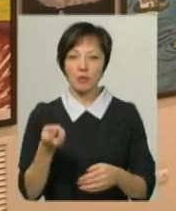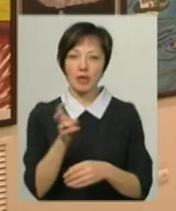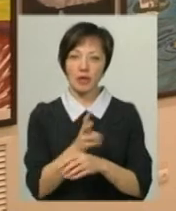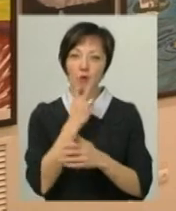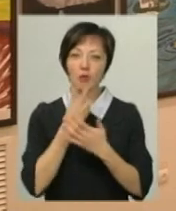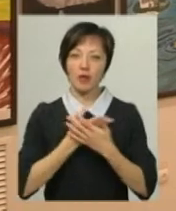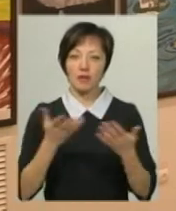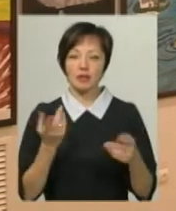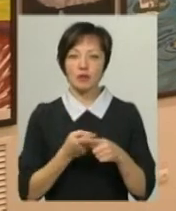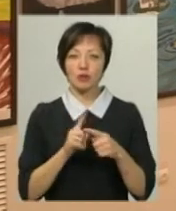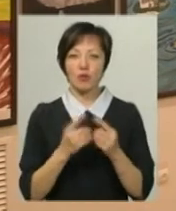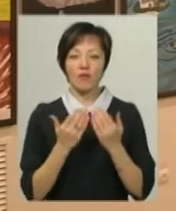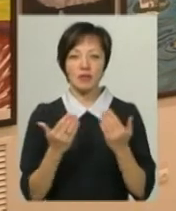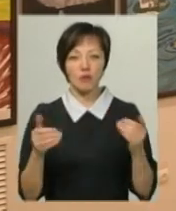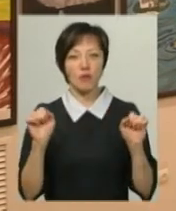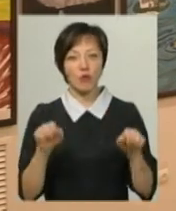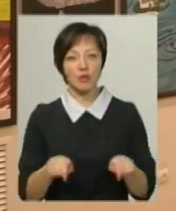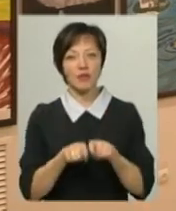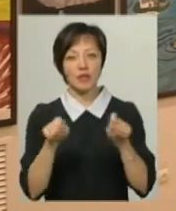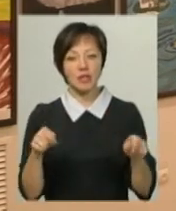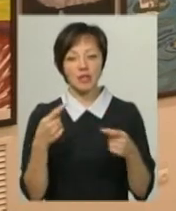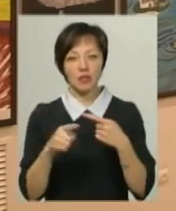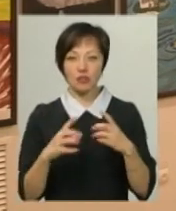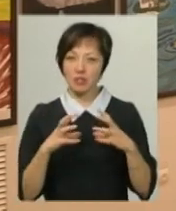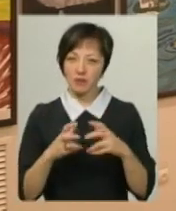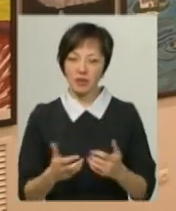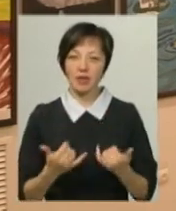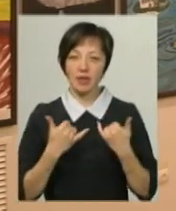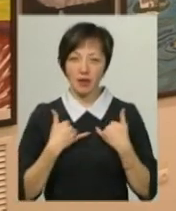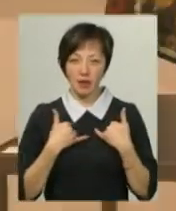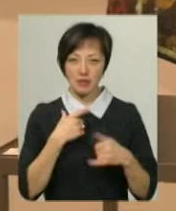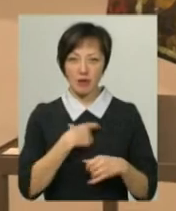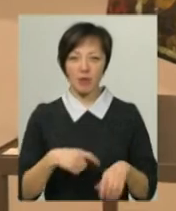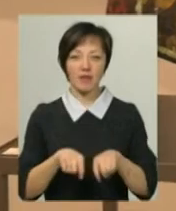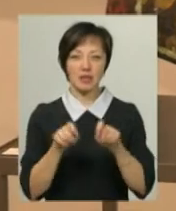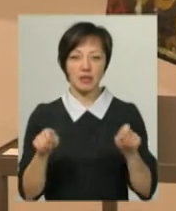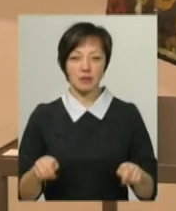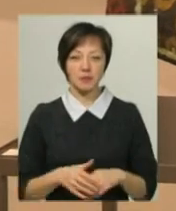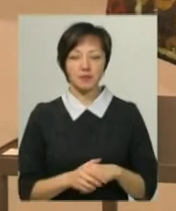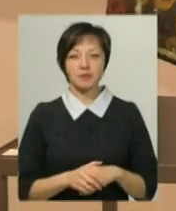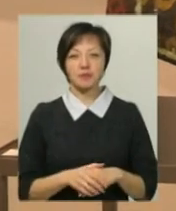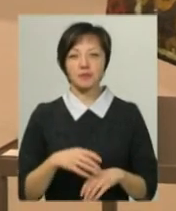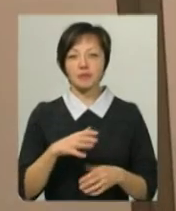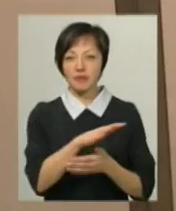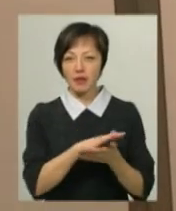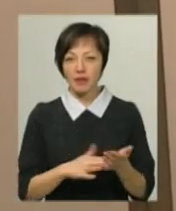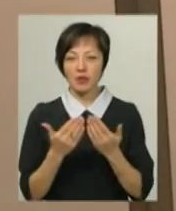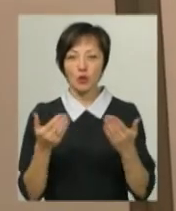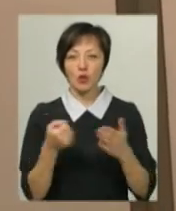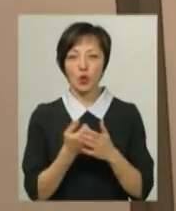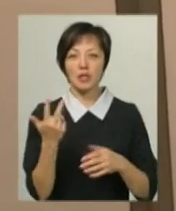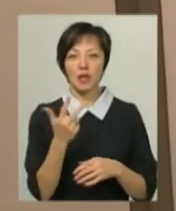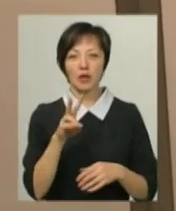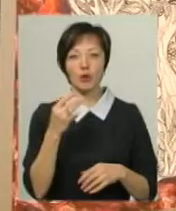подивитися цю виставку. Може, вони відкриють інший світ. Я для себе відкрив. Триватиме експозиція до 3 лютого.